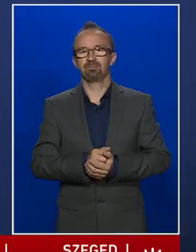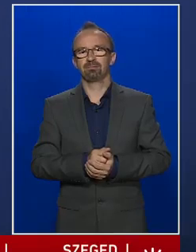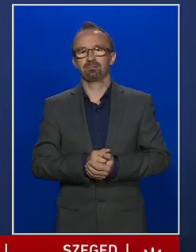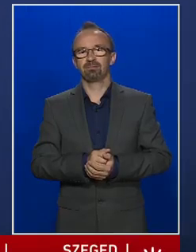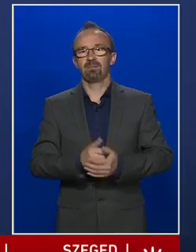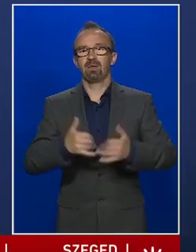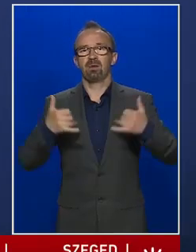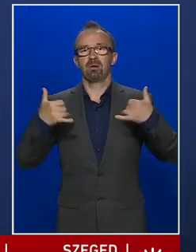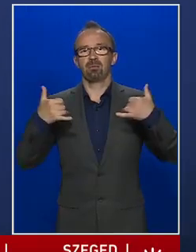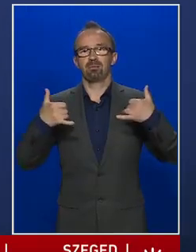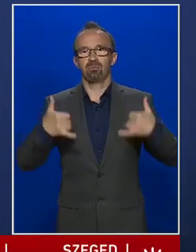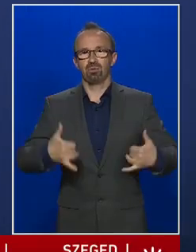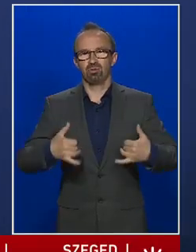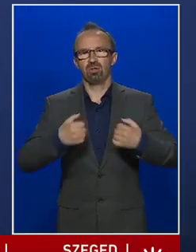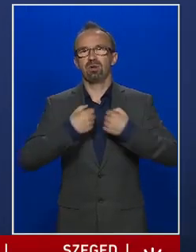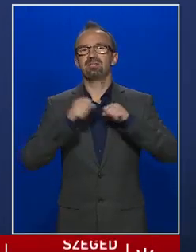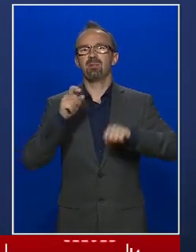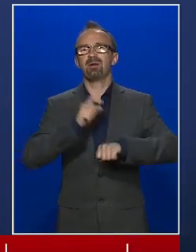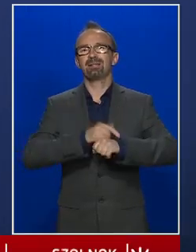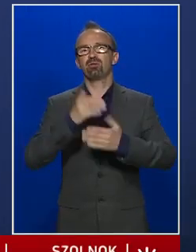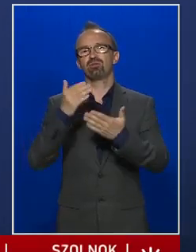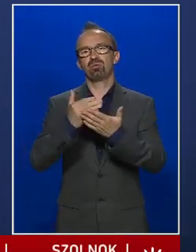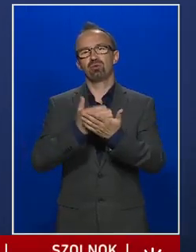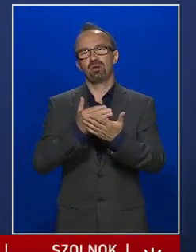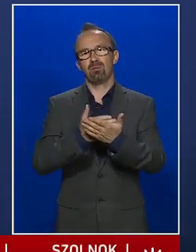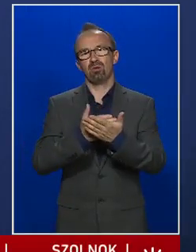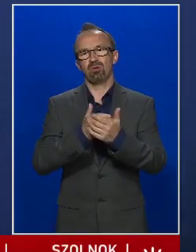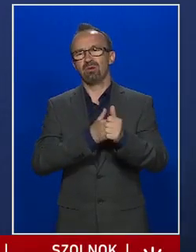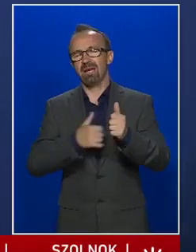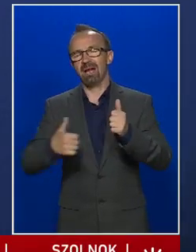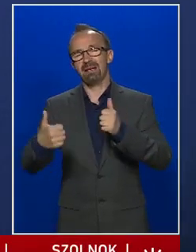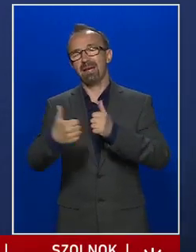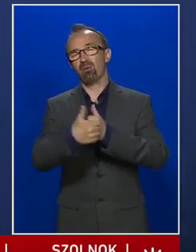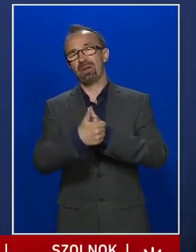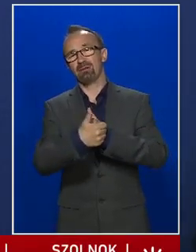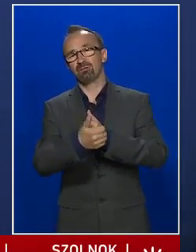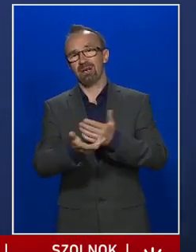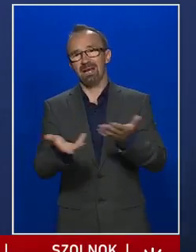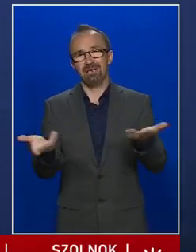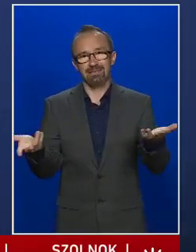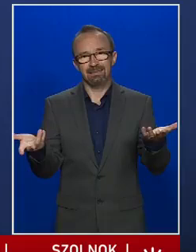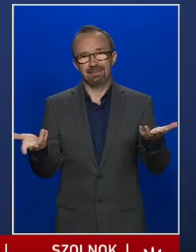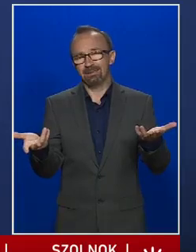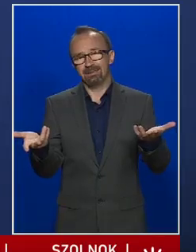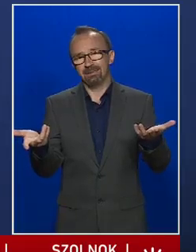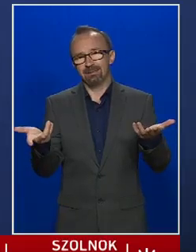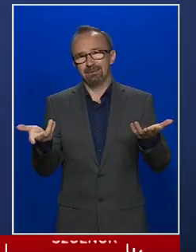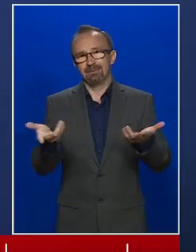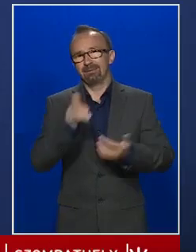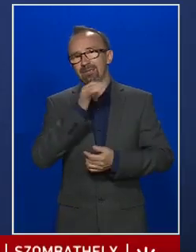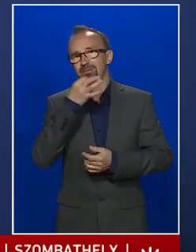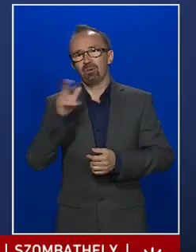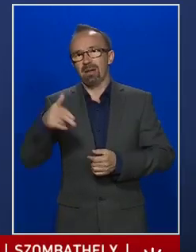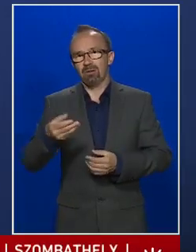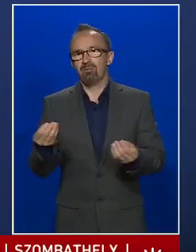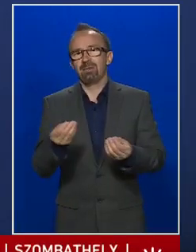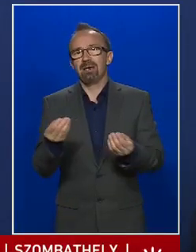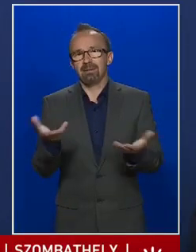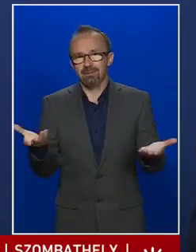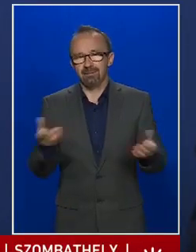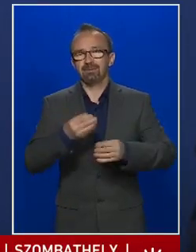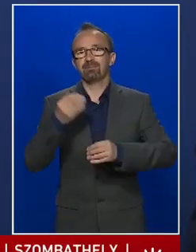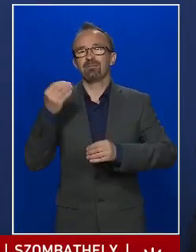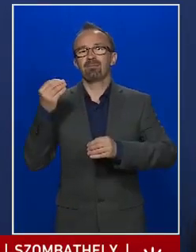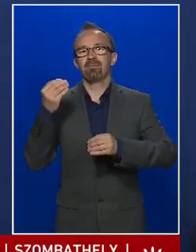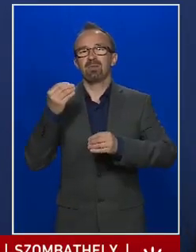Most a szabadidős programoknak az elkerülése tulajdonképpen nem is jön szóba, hiszen önmagában